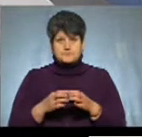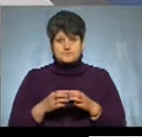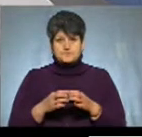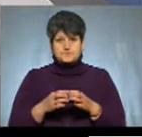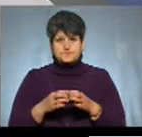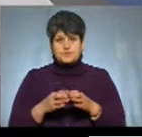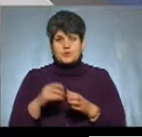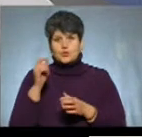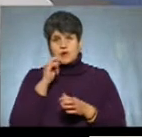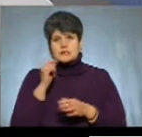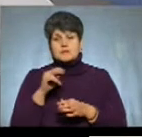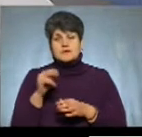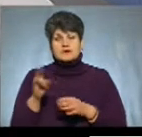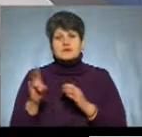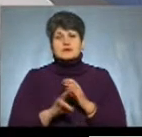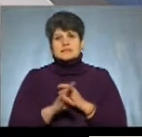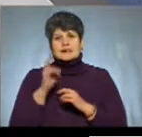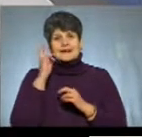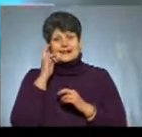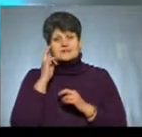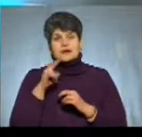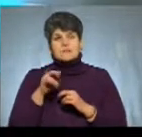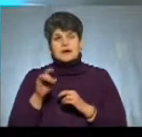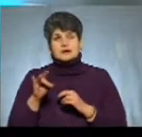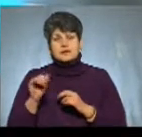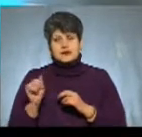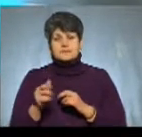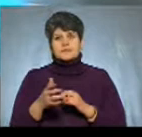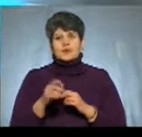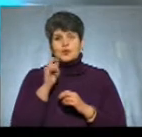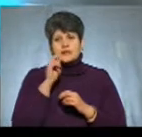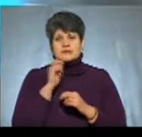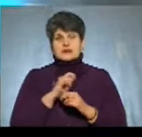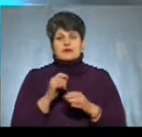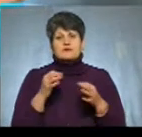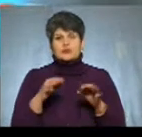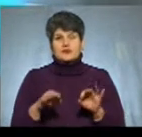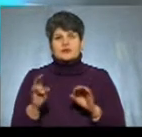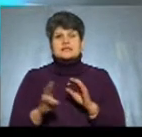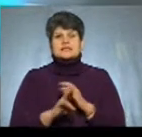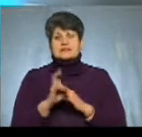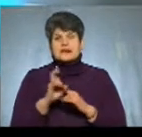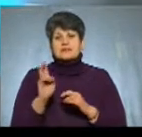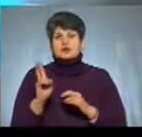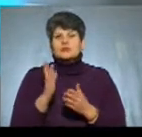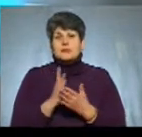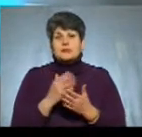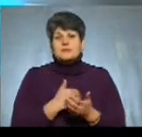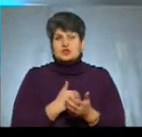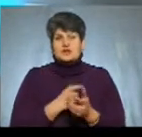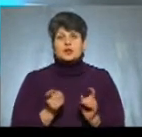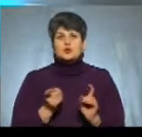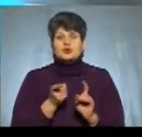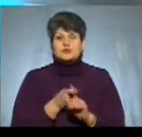Української православної церкви Київського патріархату, як Української автокефальної церкви, і хто буде мати бажання долучитися до